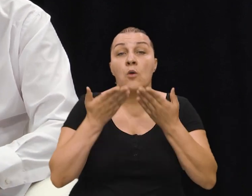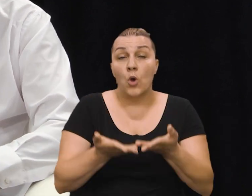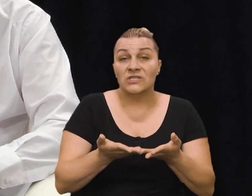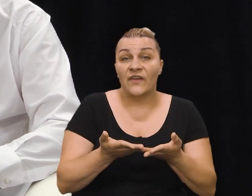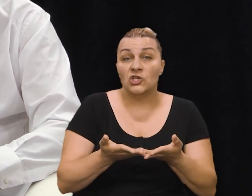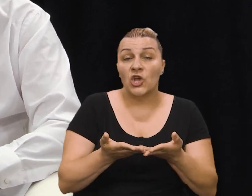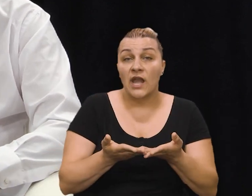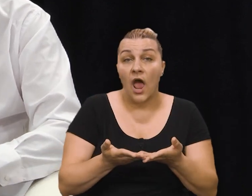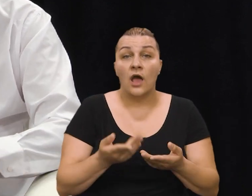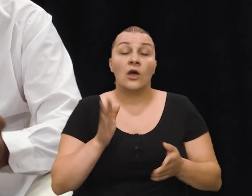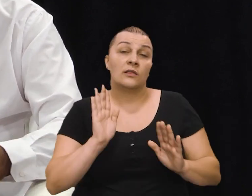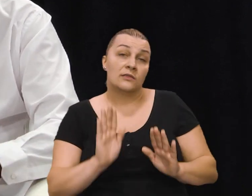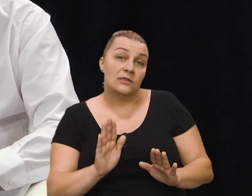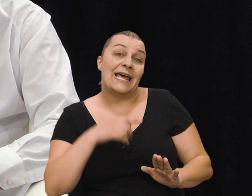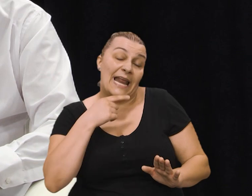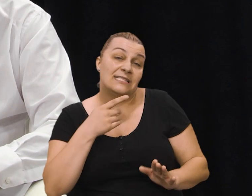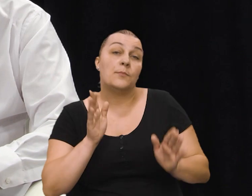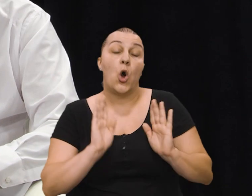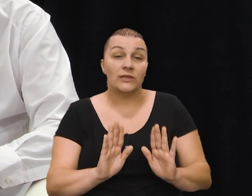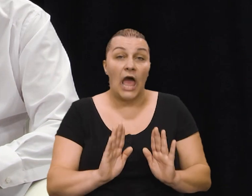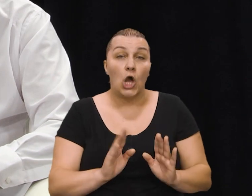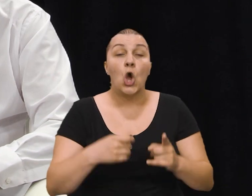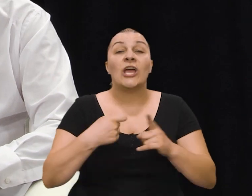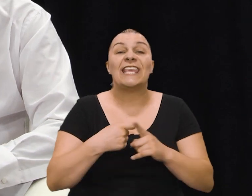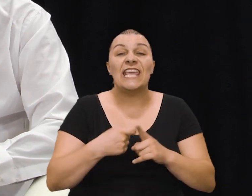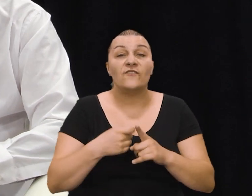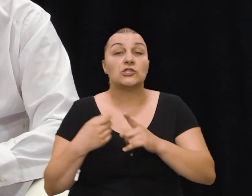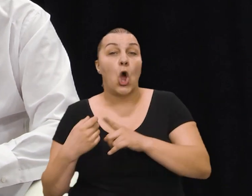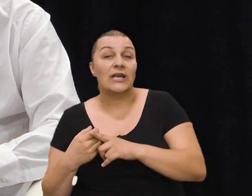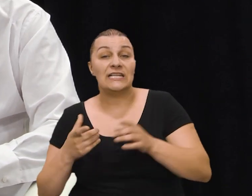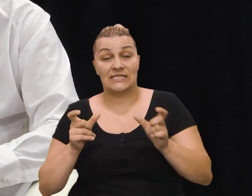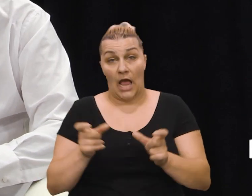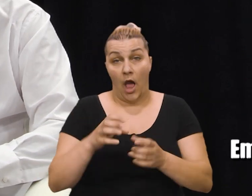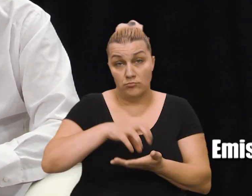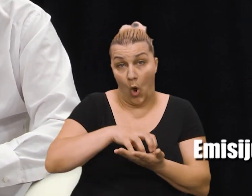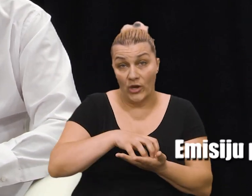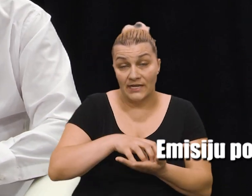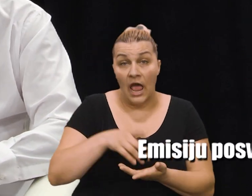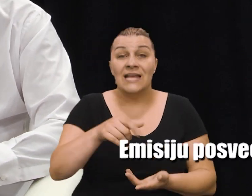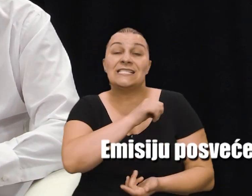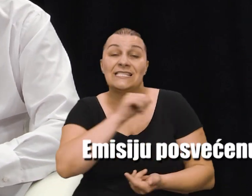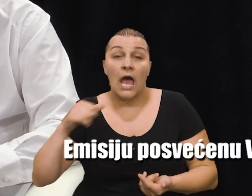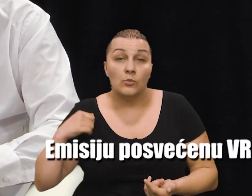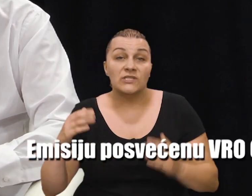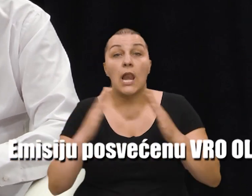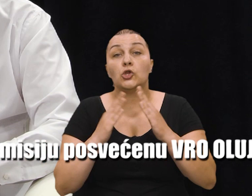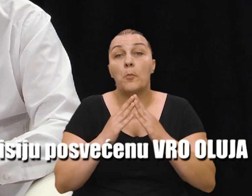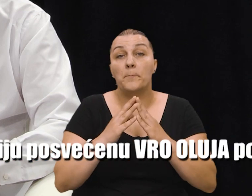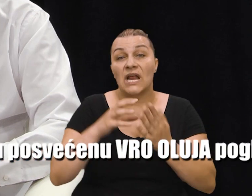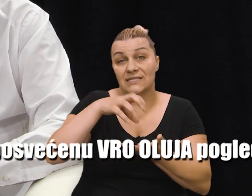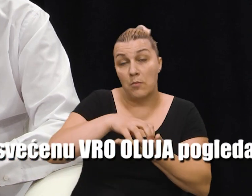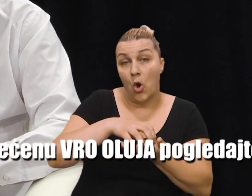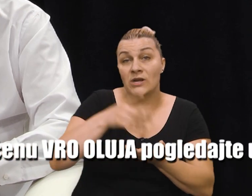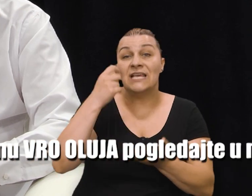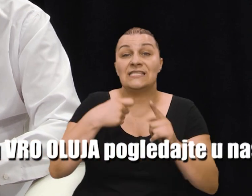posvećena, recimo to tako, kijevsko-kninskoj bojnoj, točnije rečeno samostalnoj